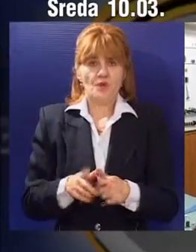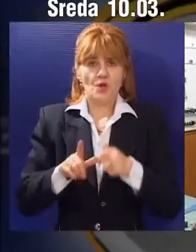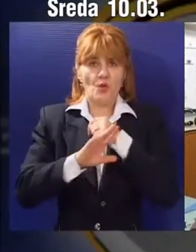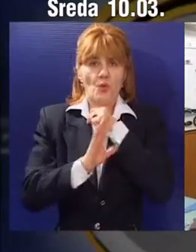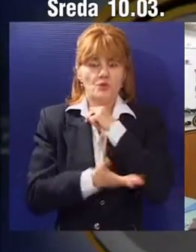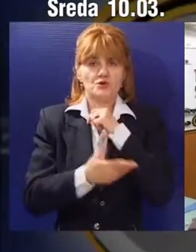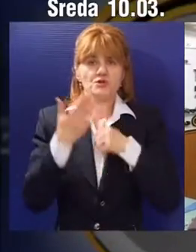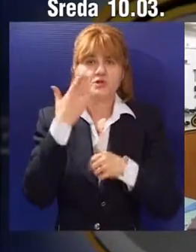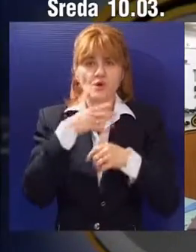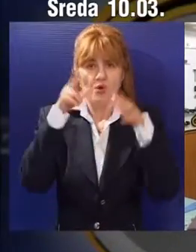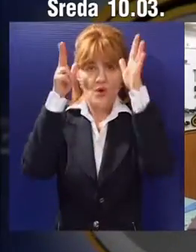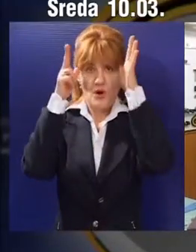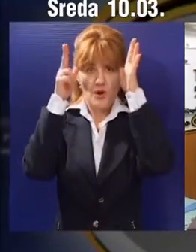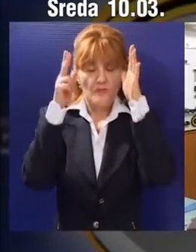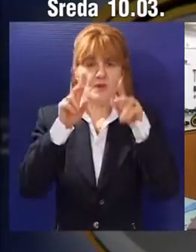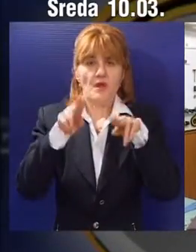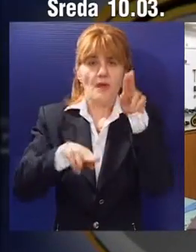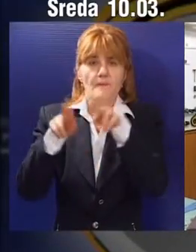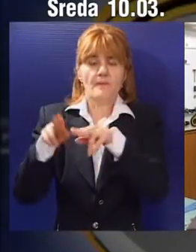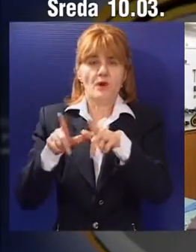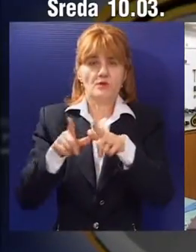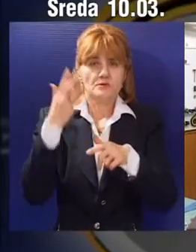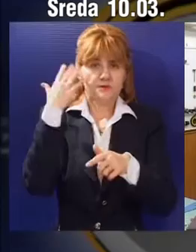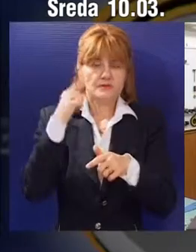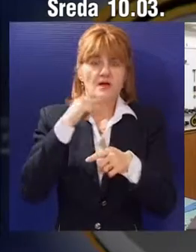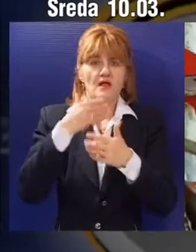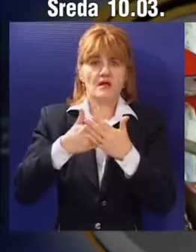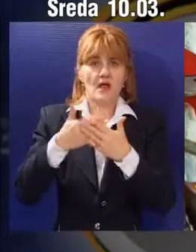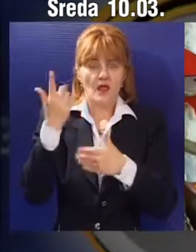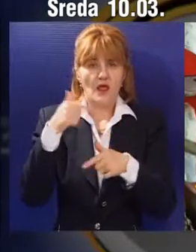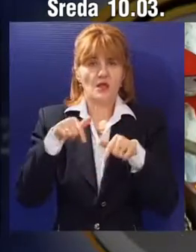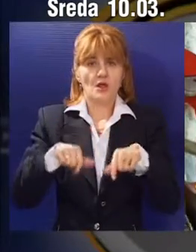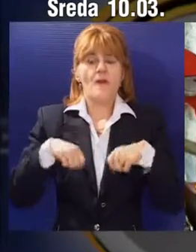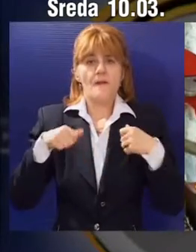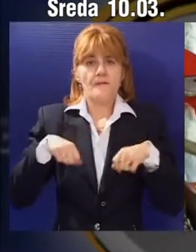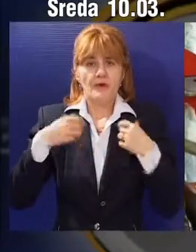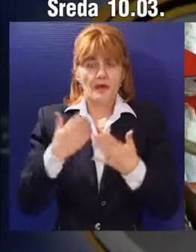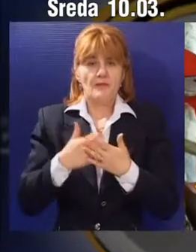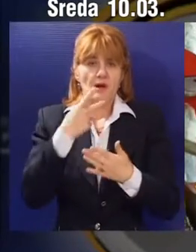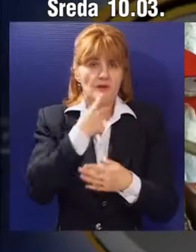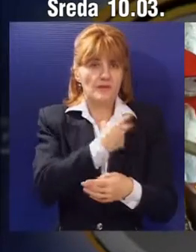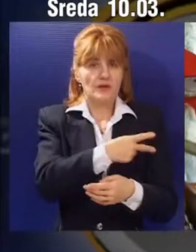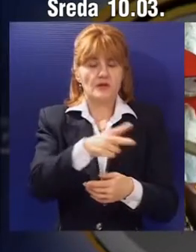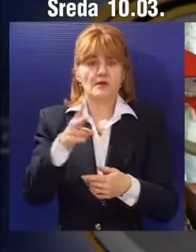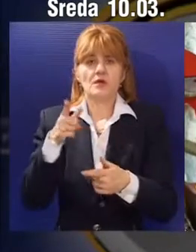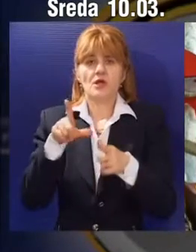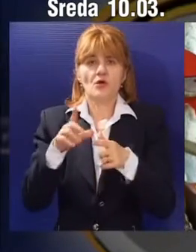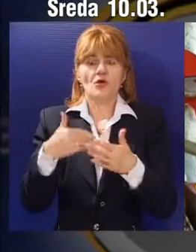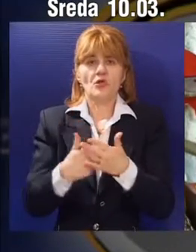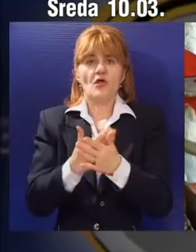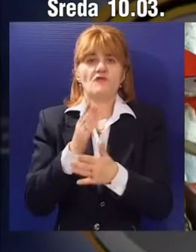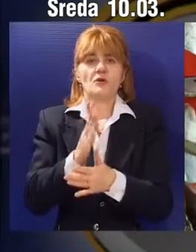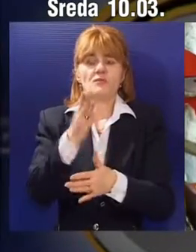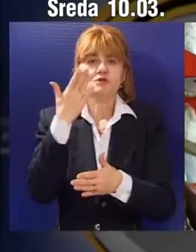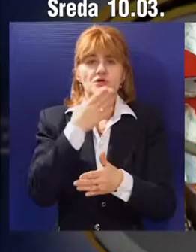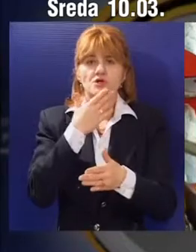Učenici osmih razreda pojedinih gradskih i prigradskih osnovnih škola tokom prepodneva obišle su učionice i kabinete